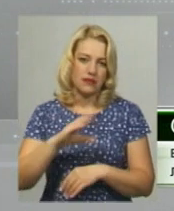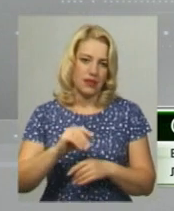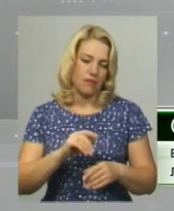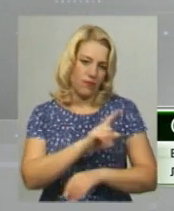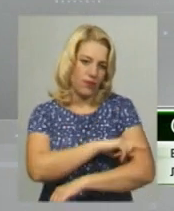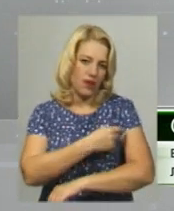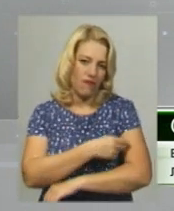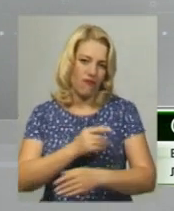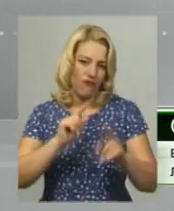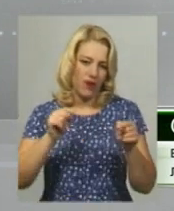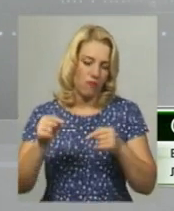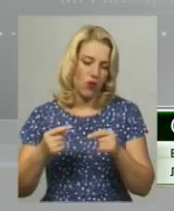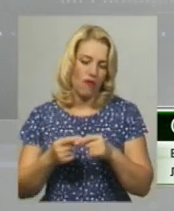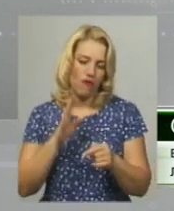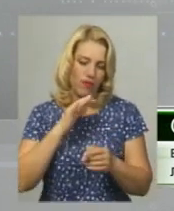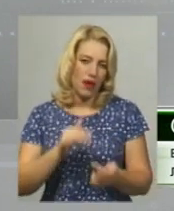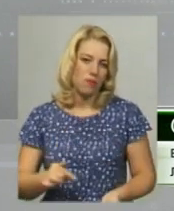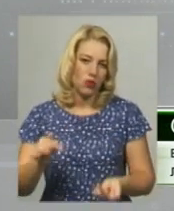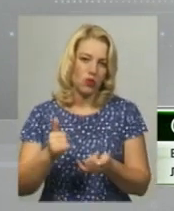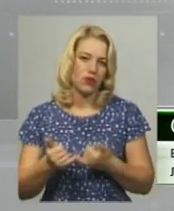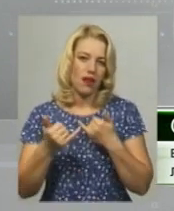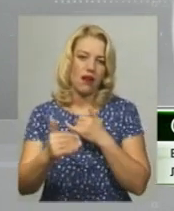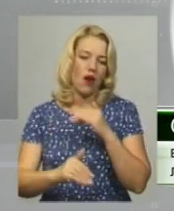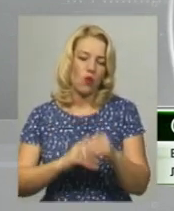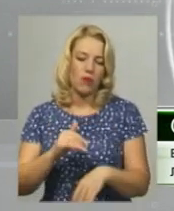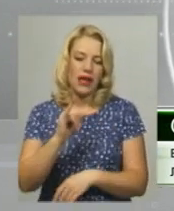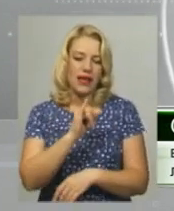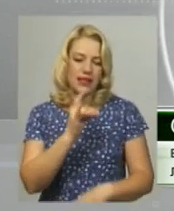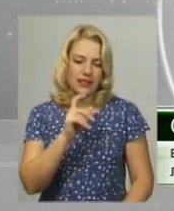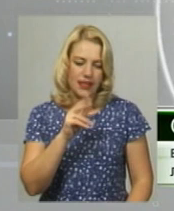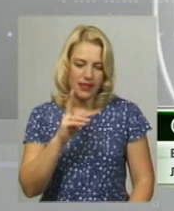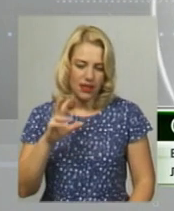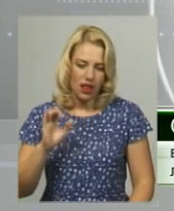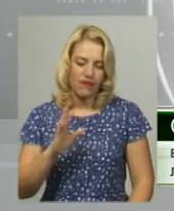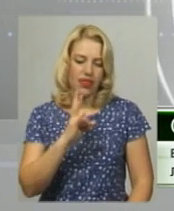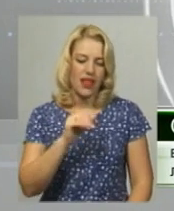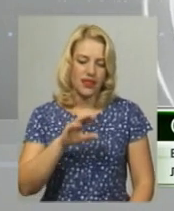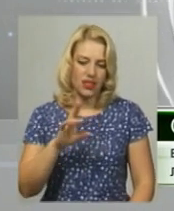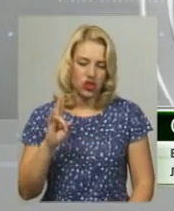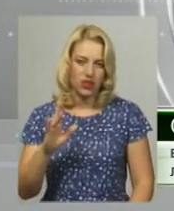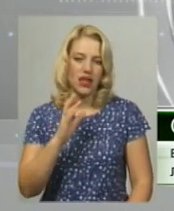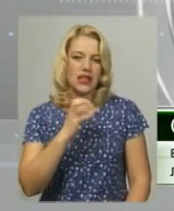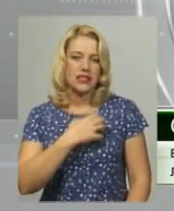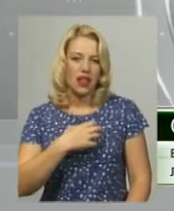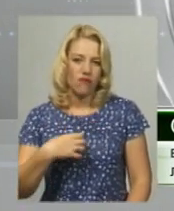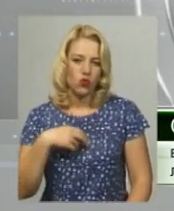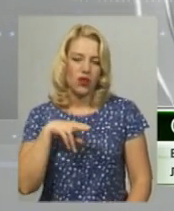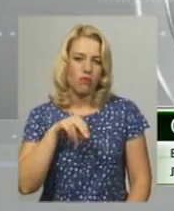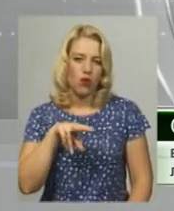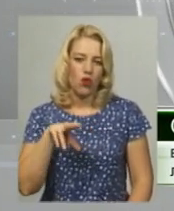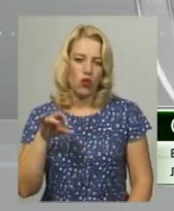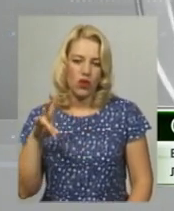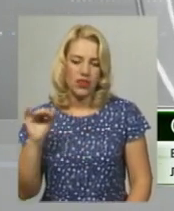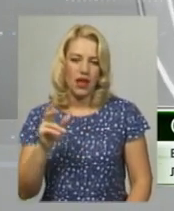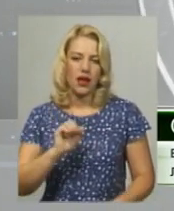для купання на цих пляжах. Ізяслав, Нітішин, Славута, Красилів, Полонне. Дві проби з